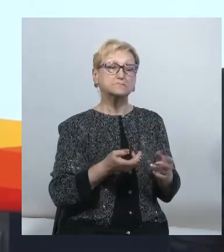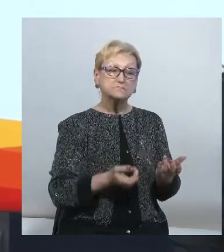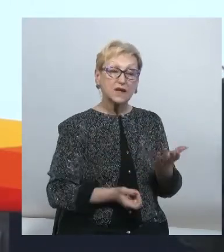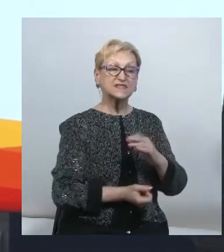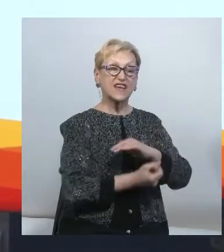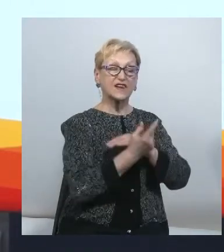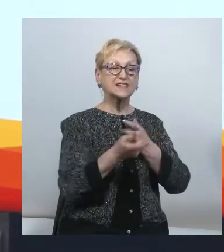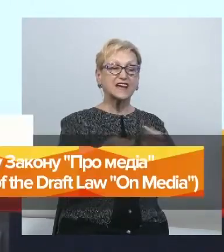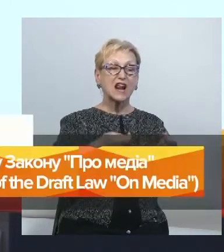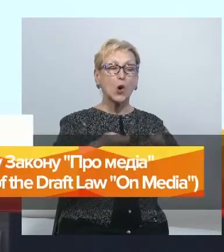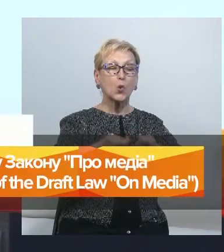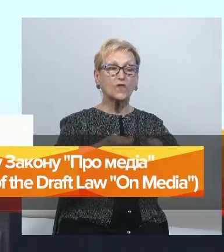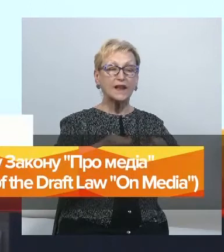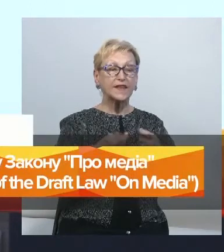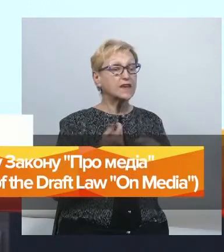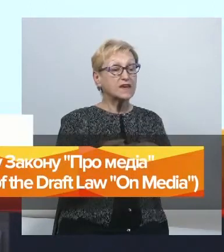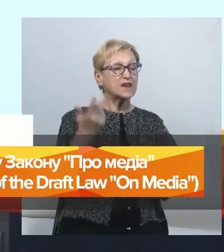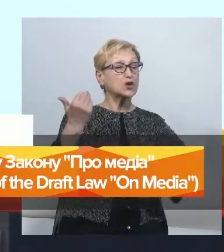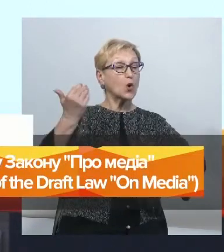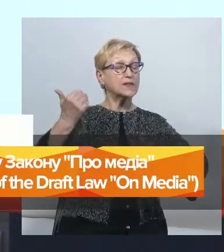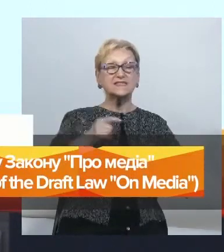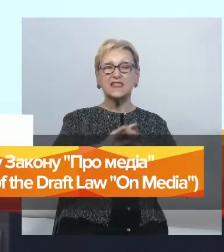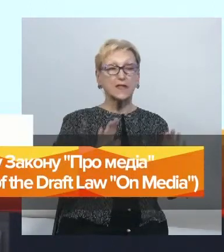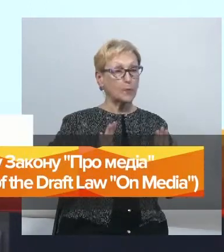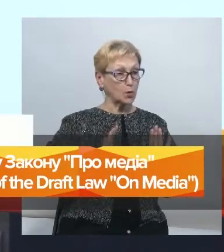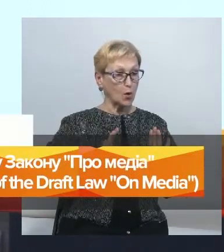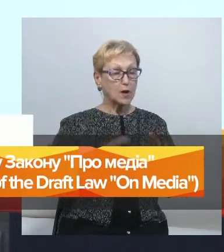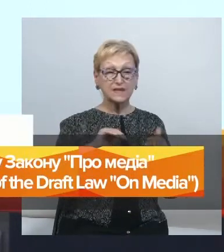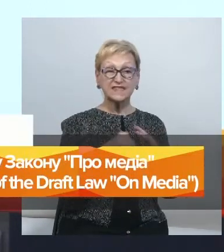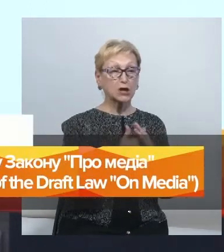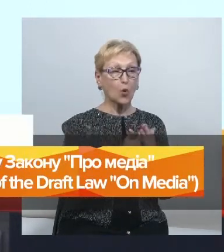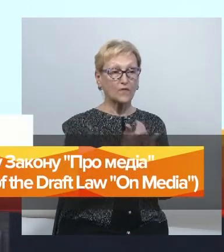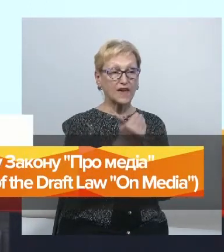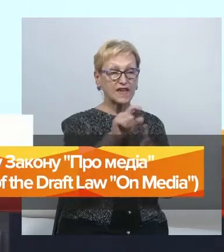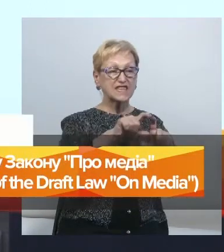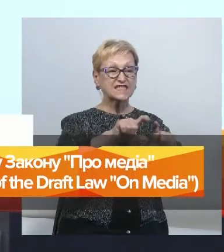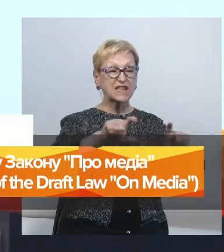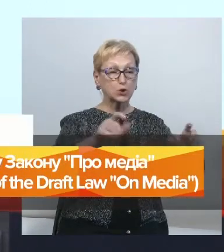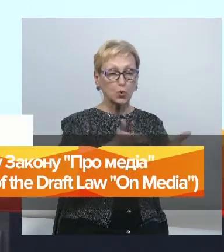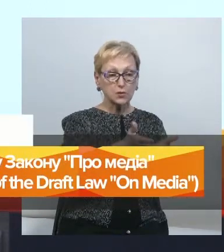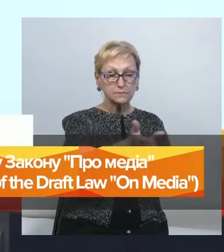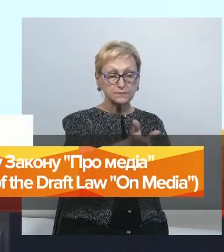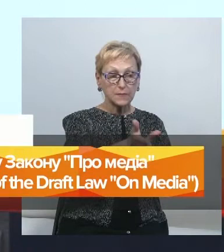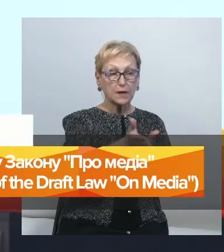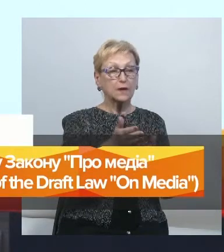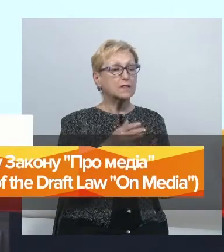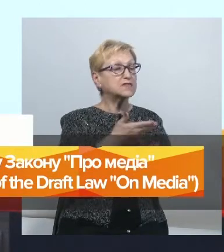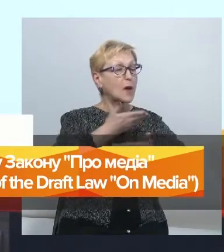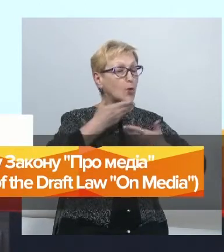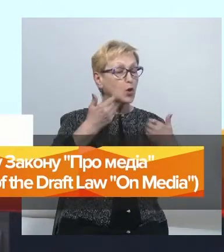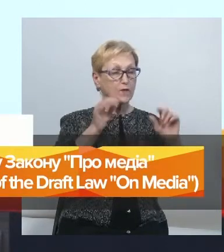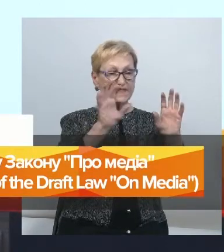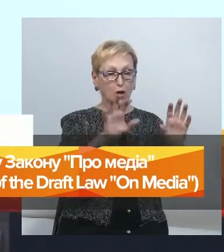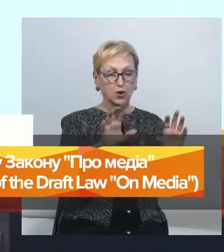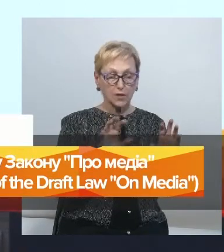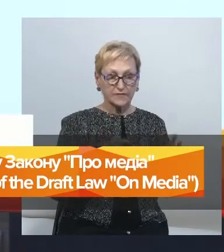до того не було. Ну, наприклад, мовлення громад. Абсолютно новий інститут, якого не було до того в законодавстві в Україні, хоча це